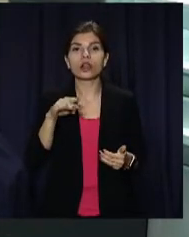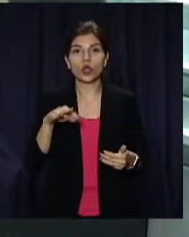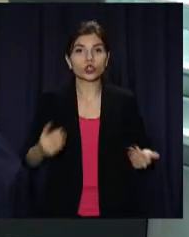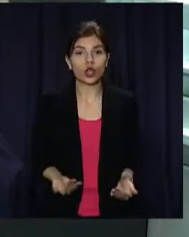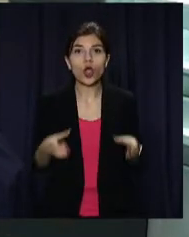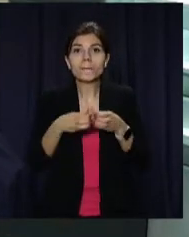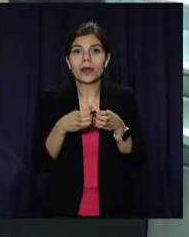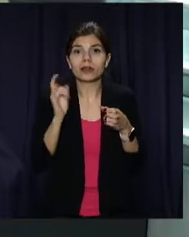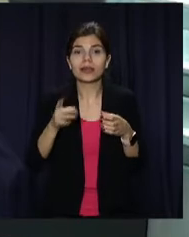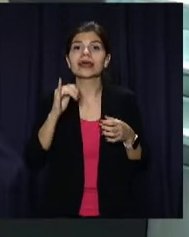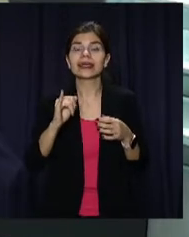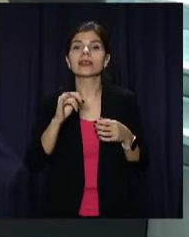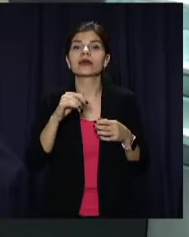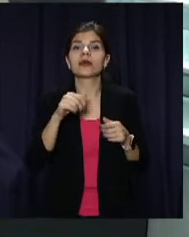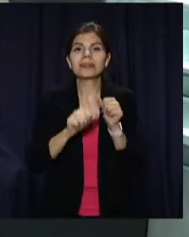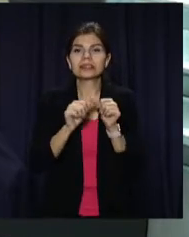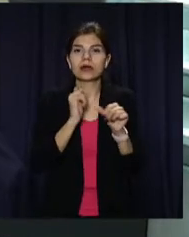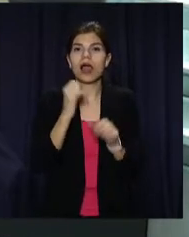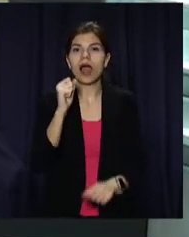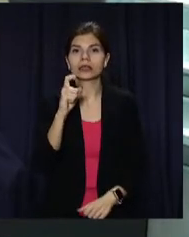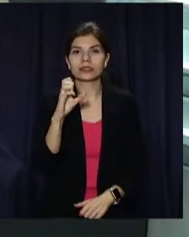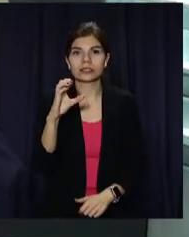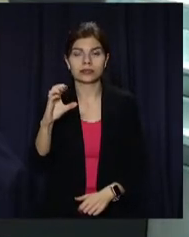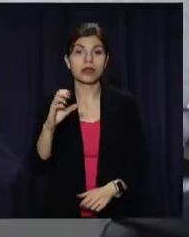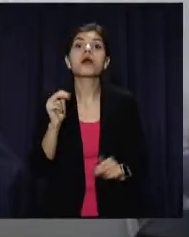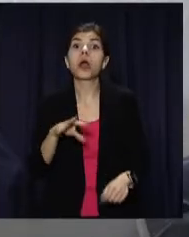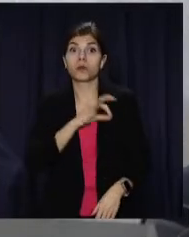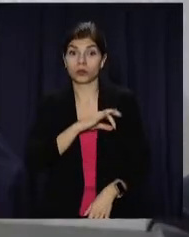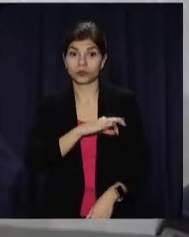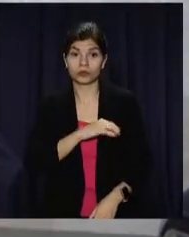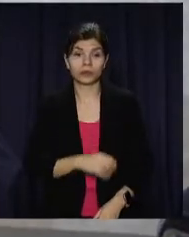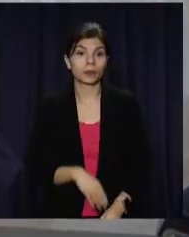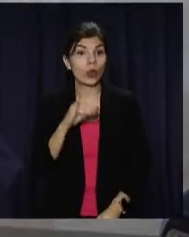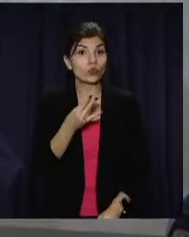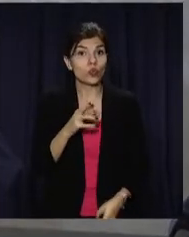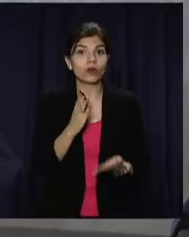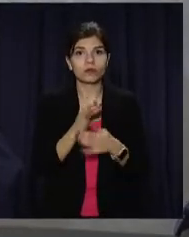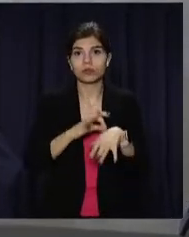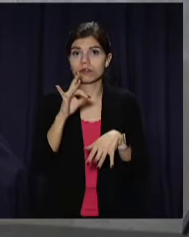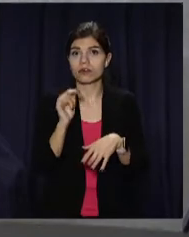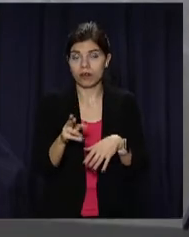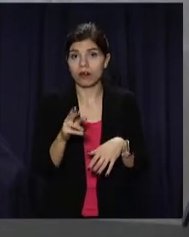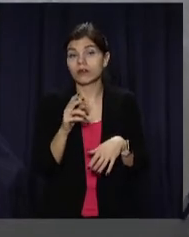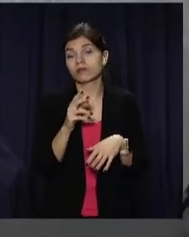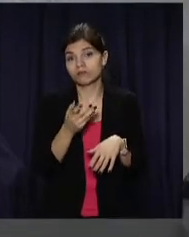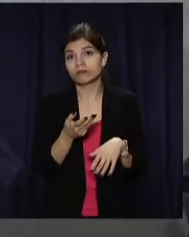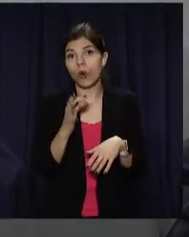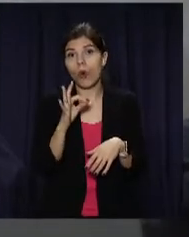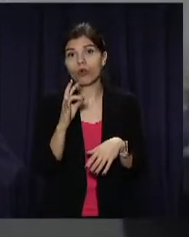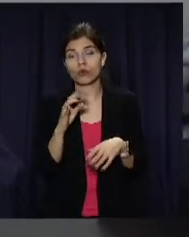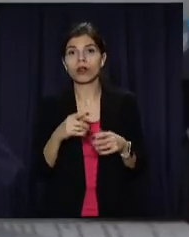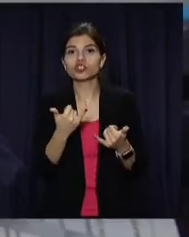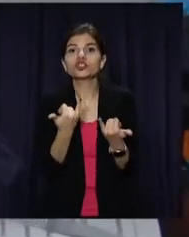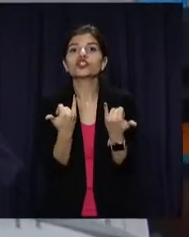таксі та мережею АЗС. Як скористатися послугою – далі. Юля має онкологію. Хоча хвороба нині у станній